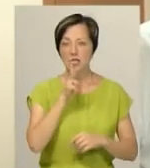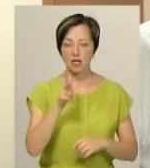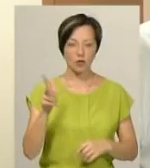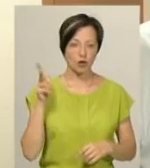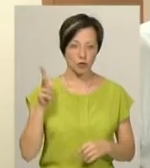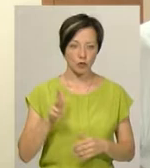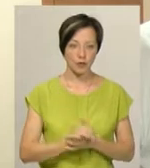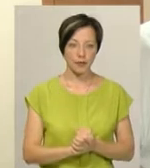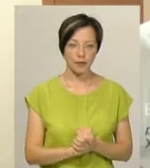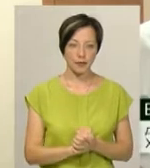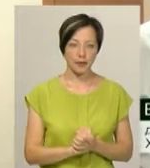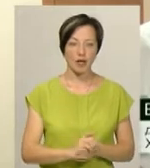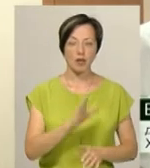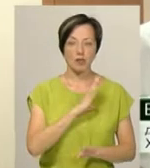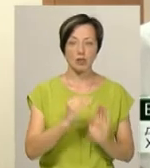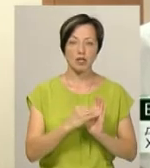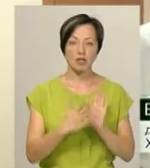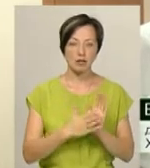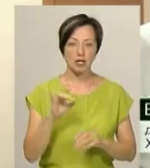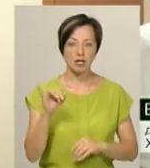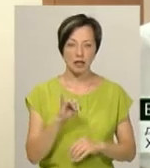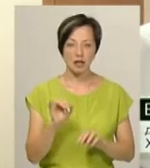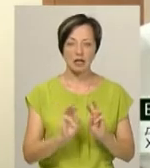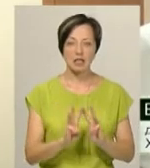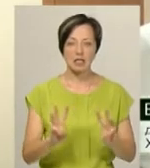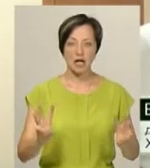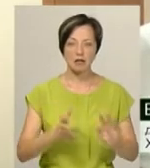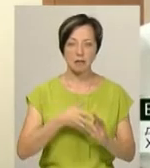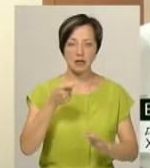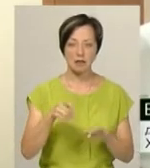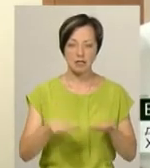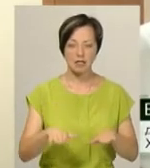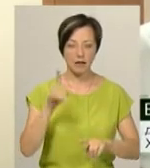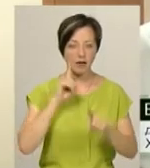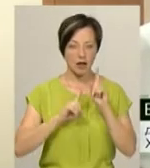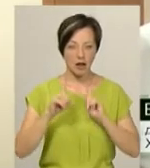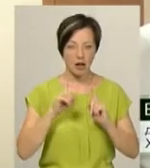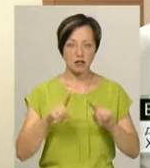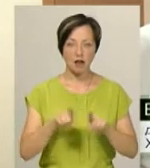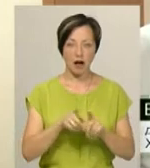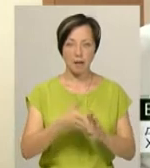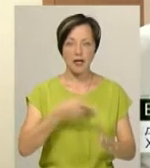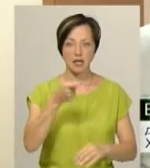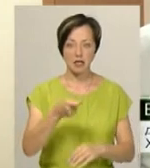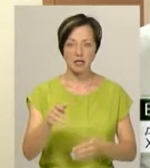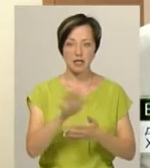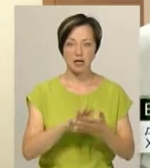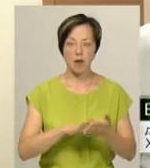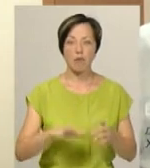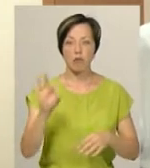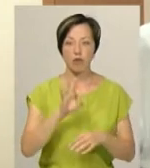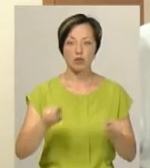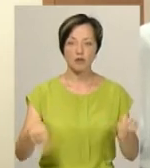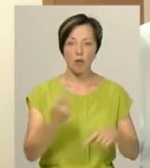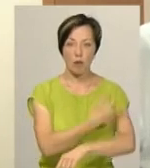роки тому. Були зареєстровані і на сайті петицій місцевих рад, навіть така петиція про створення поліклініки